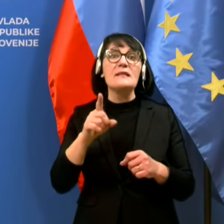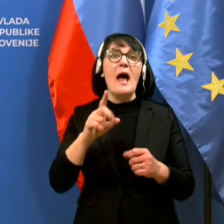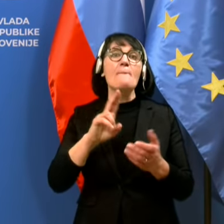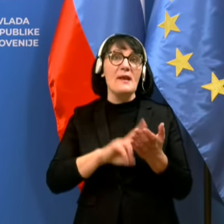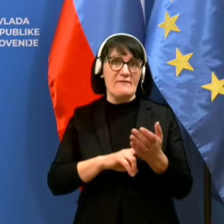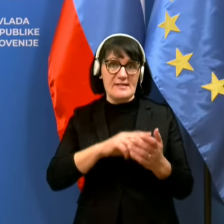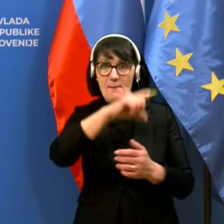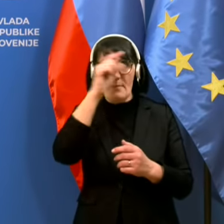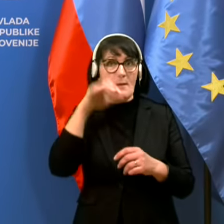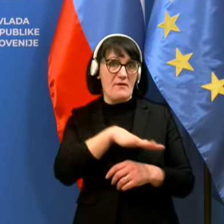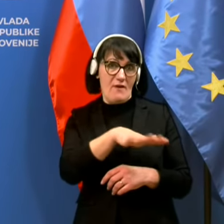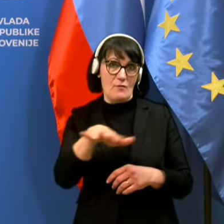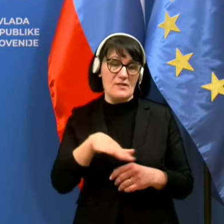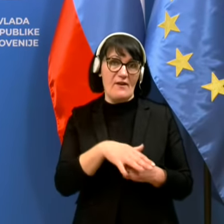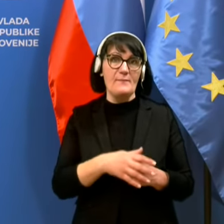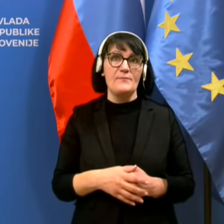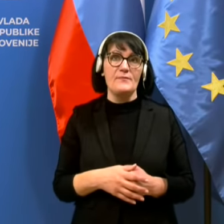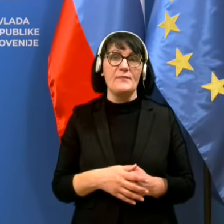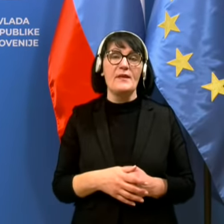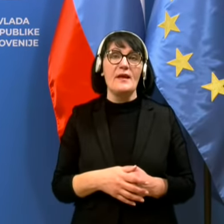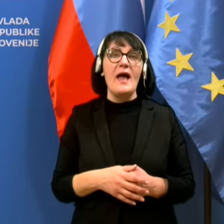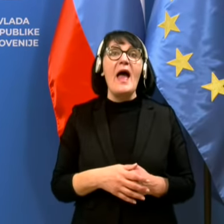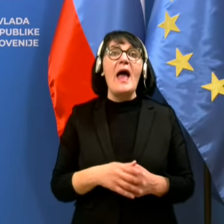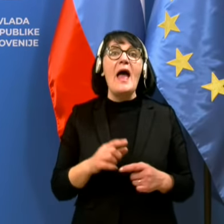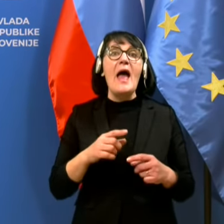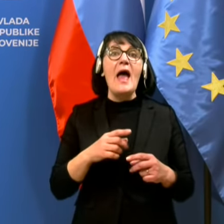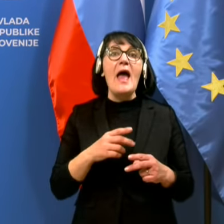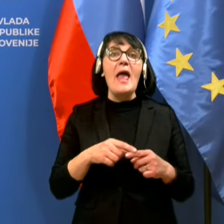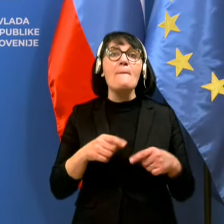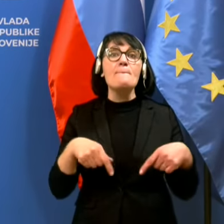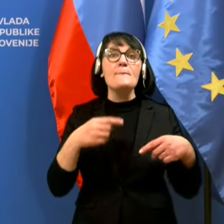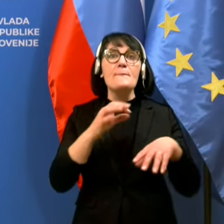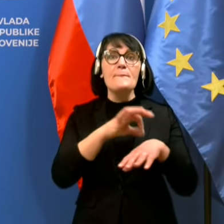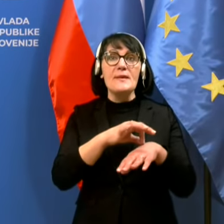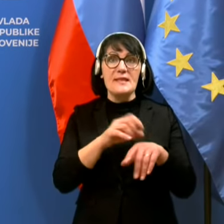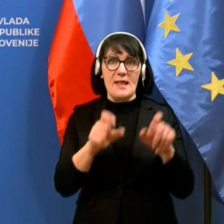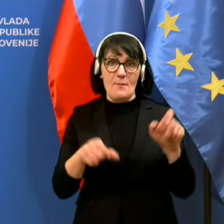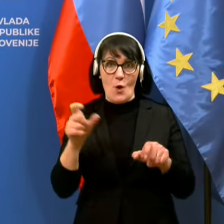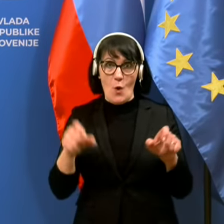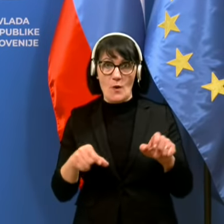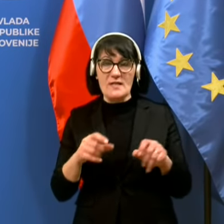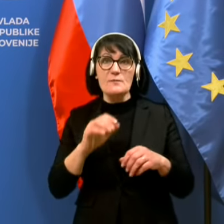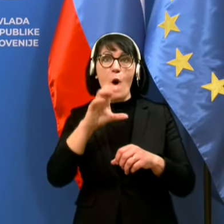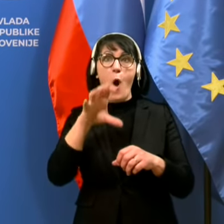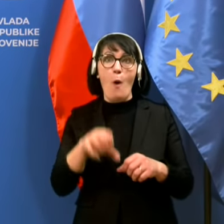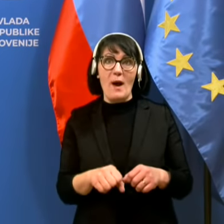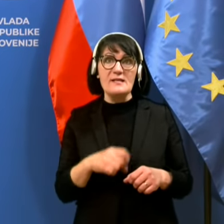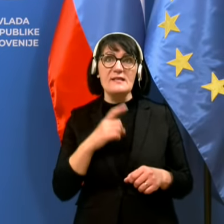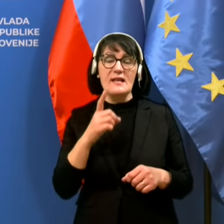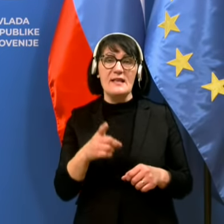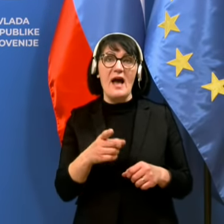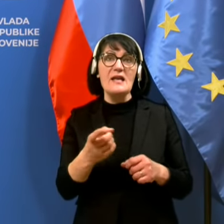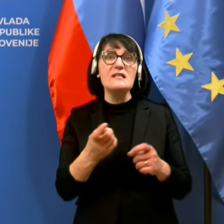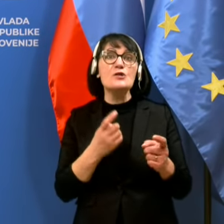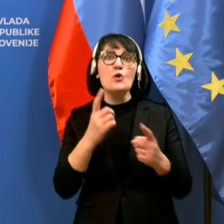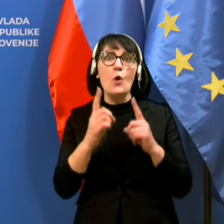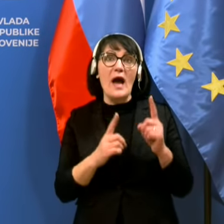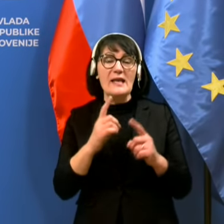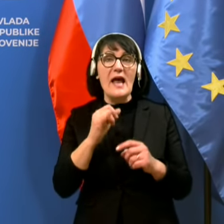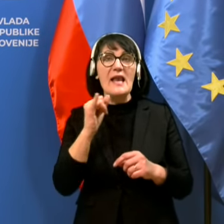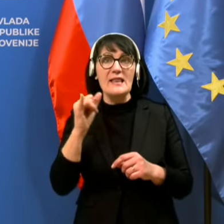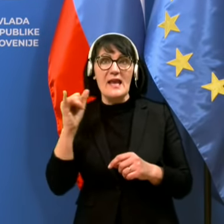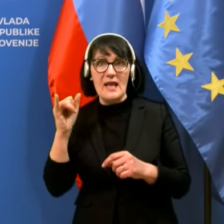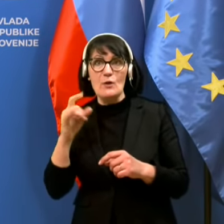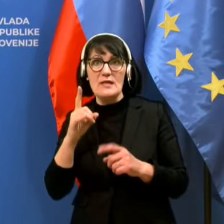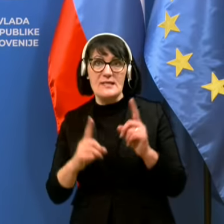prebivalstva. Takole, epidemiologi smo opazili že iz dogajanja terenu, da se